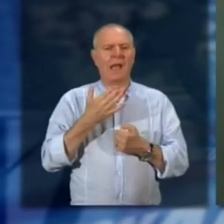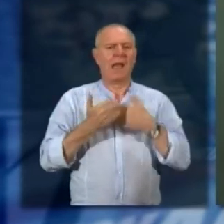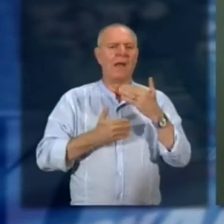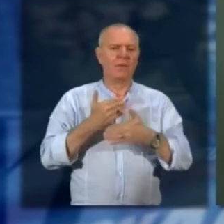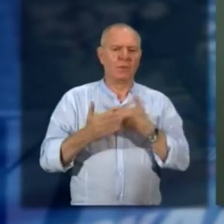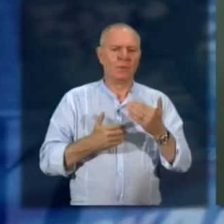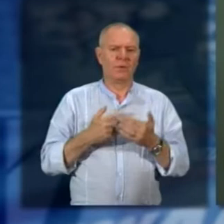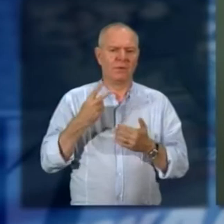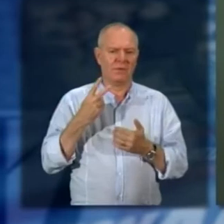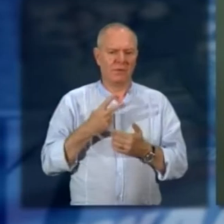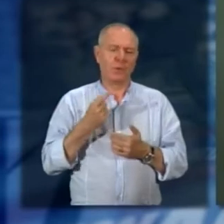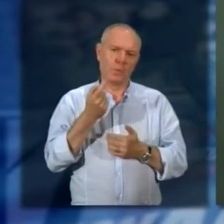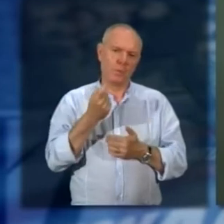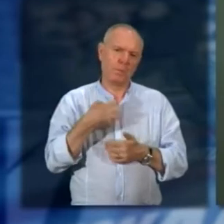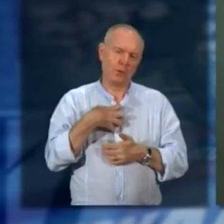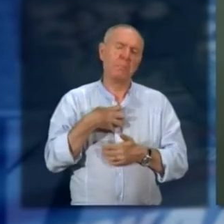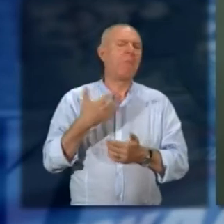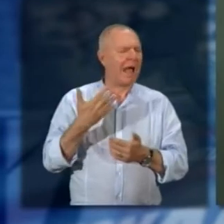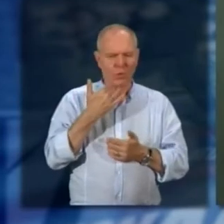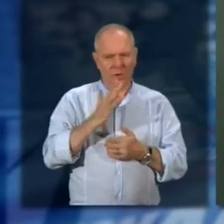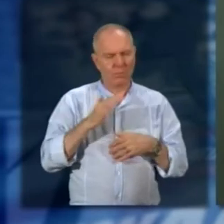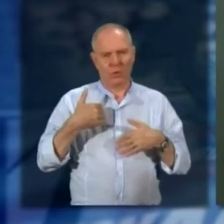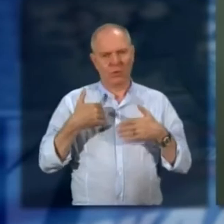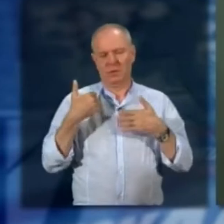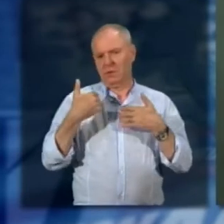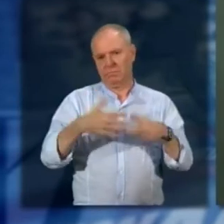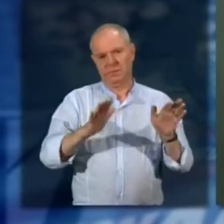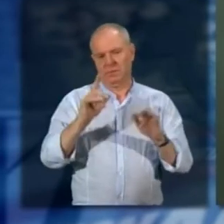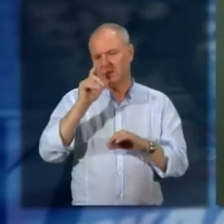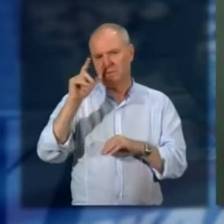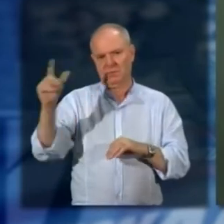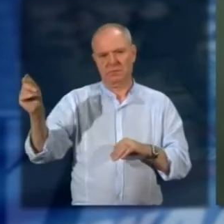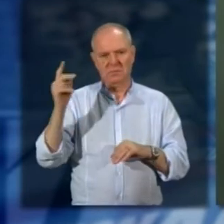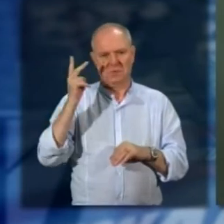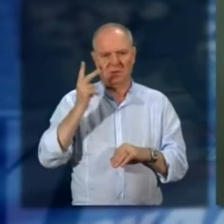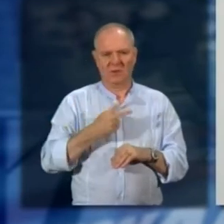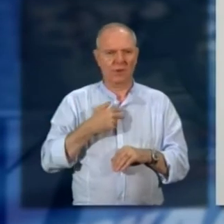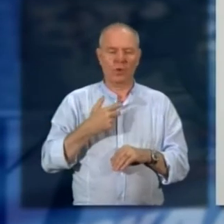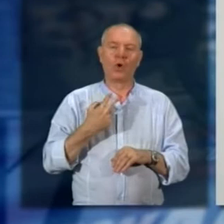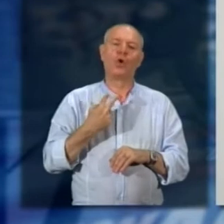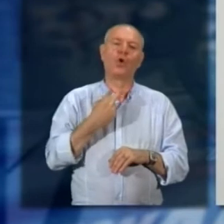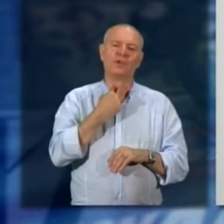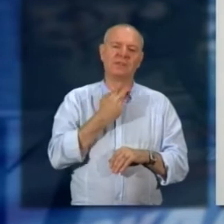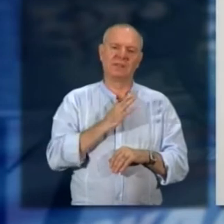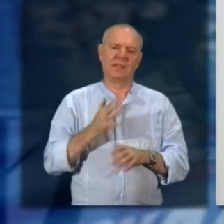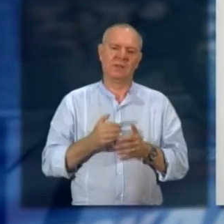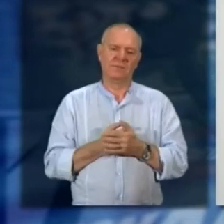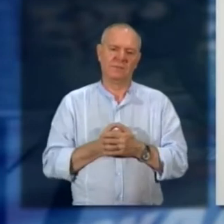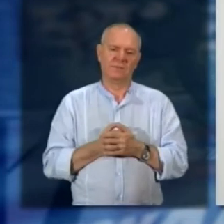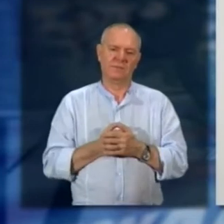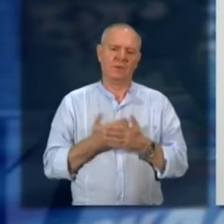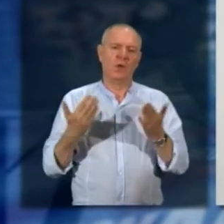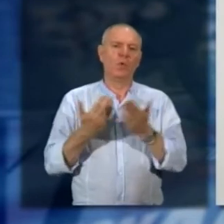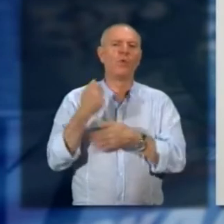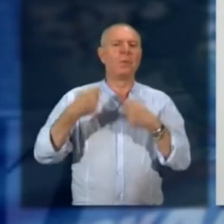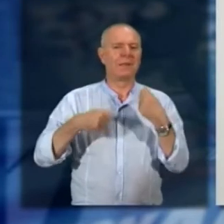onestamente con qualche lacrimuccia ma con la serenità di chi non aveva altre scelte. Nuovo presidente del